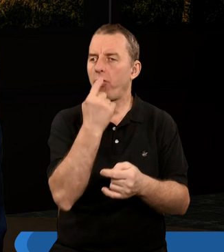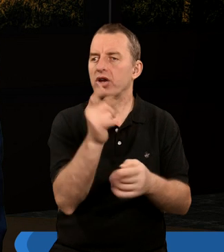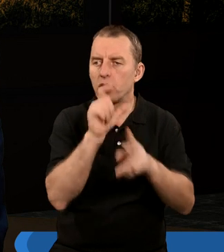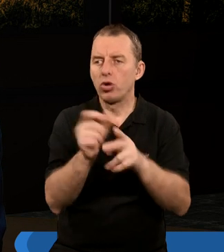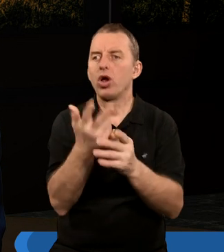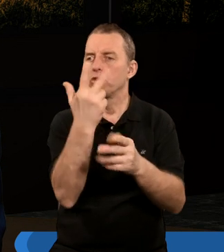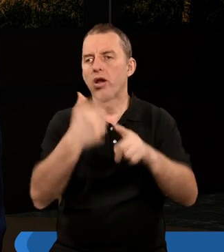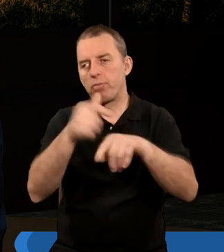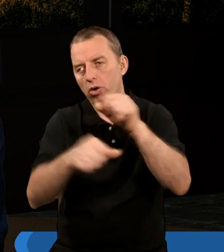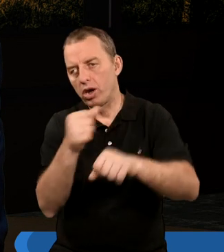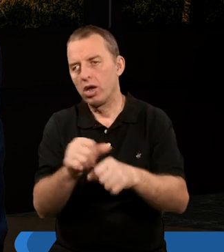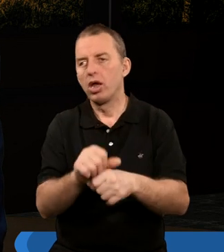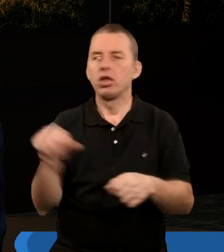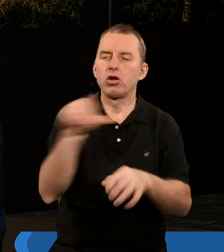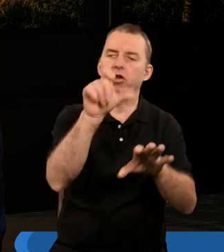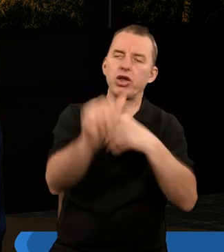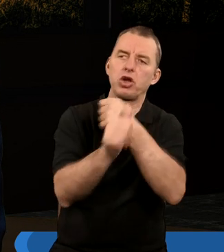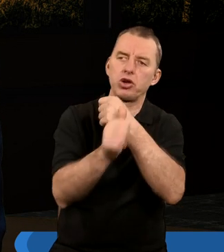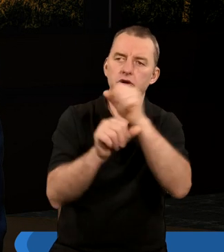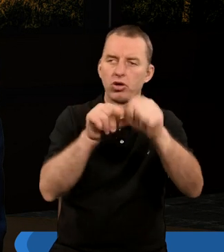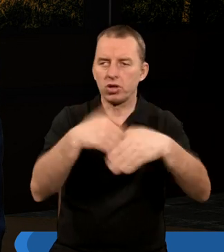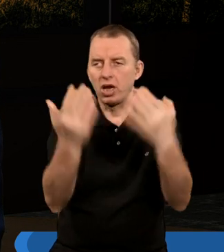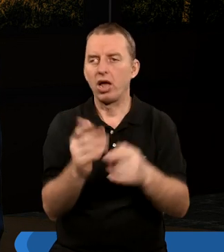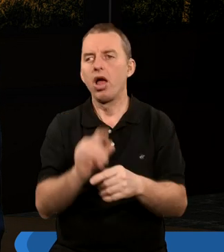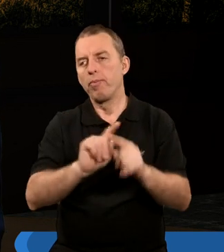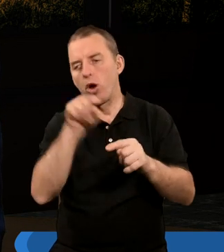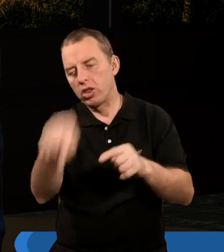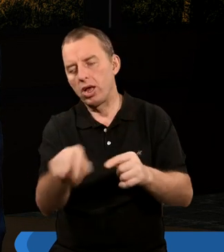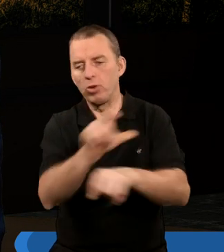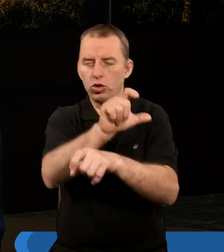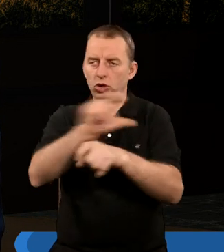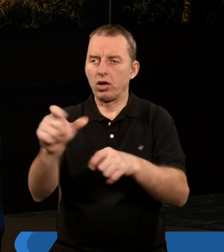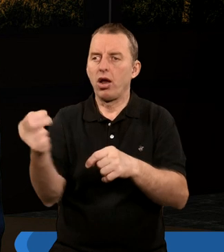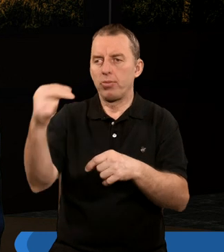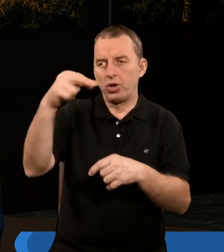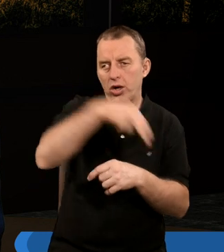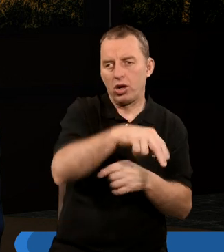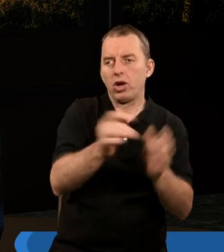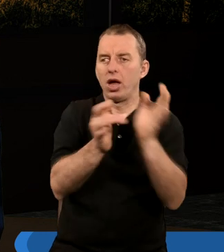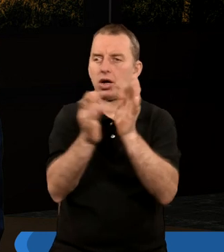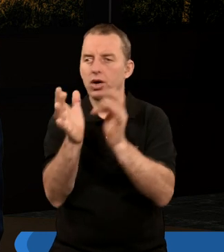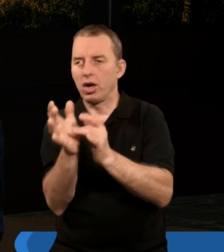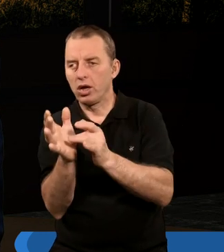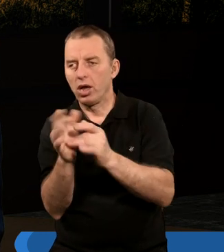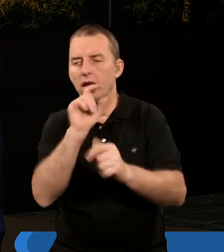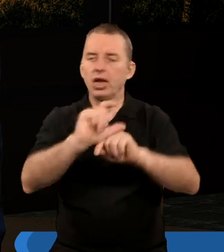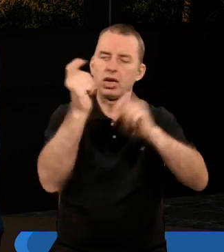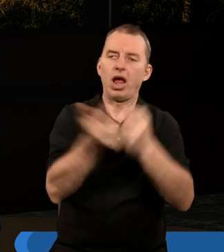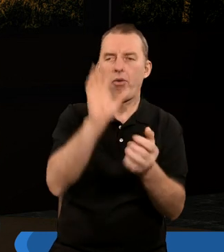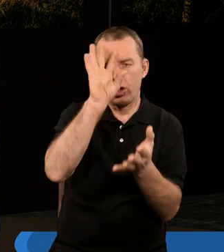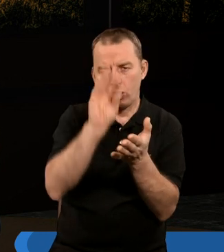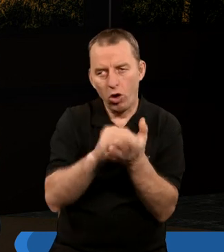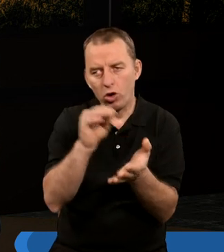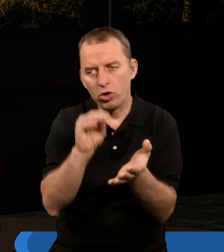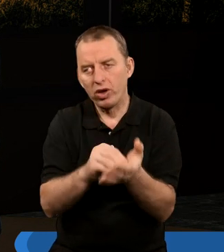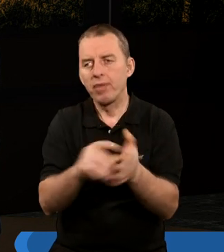3,5 roku, 1260 dniach, że po tym momencie przychodzi Chrystus, ale też to całe doświadczenie jest